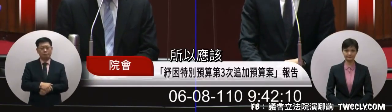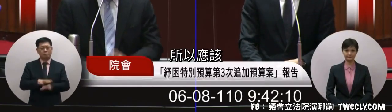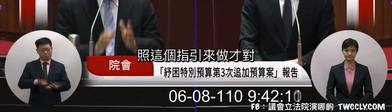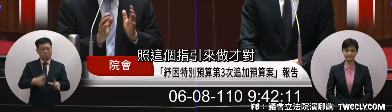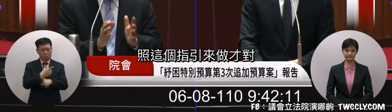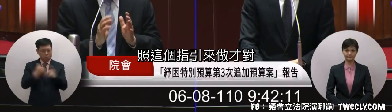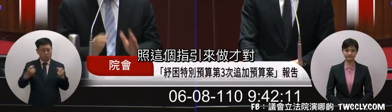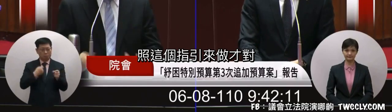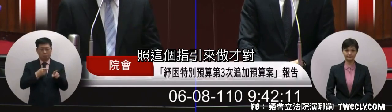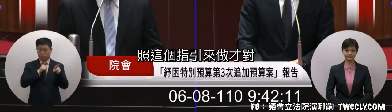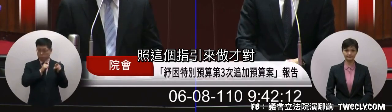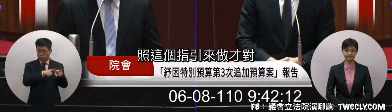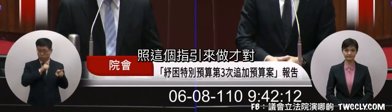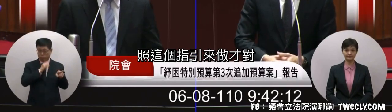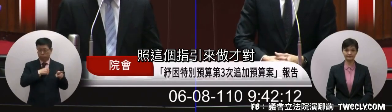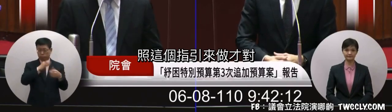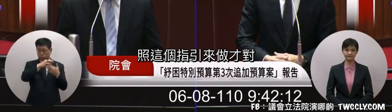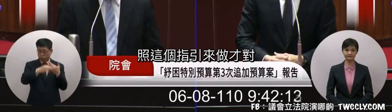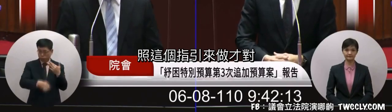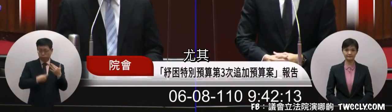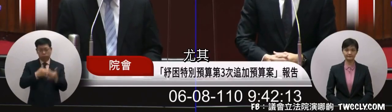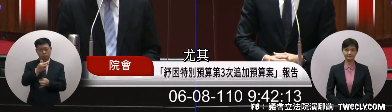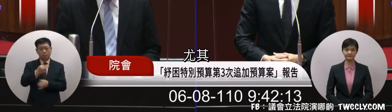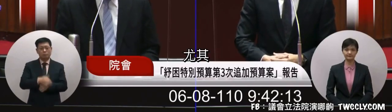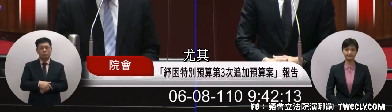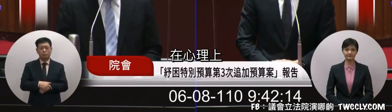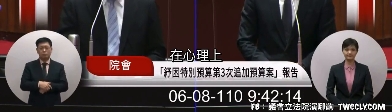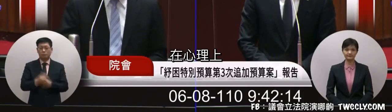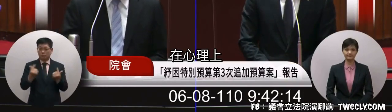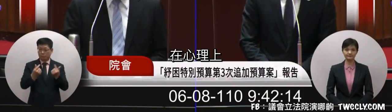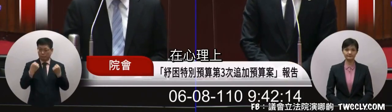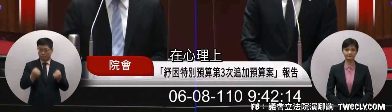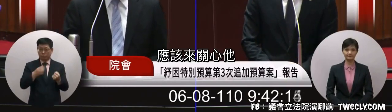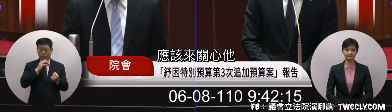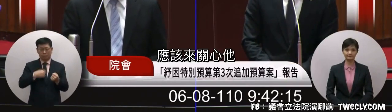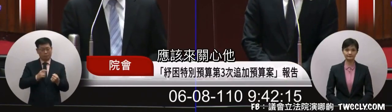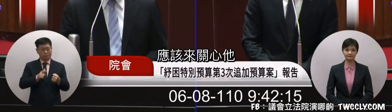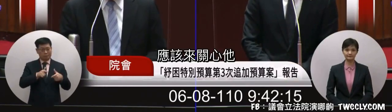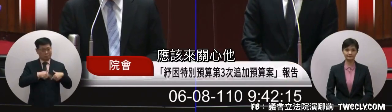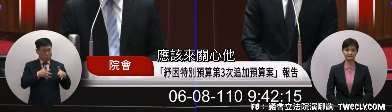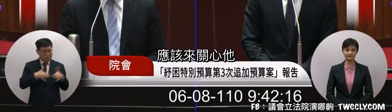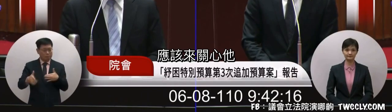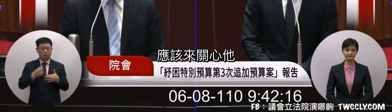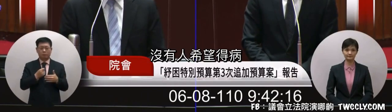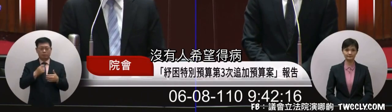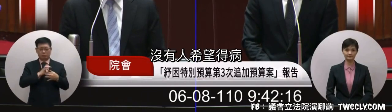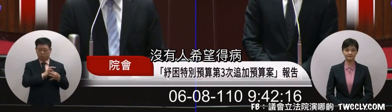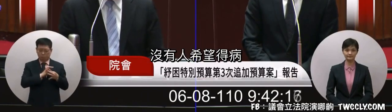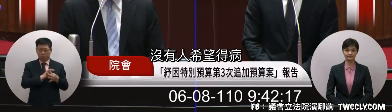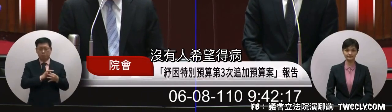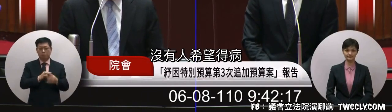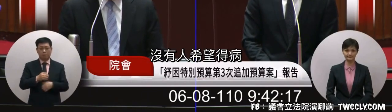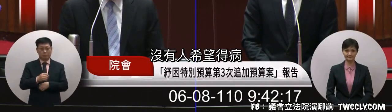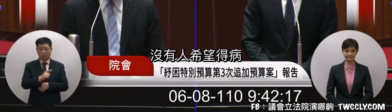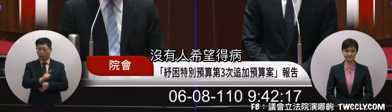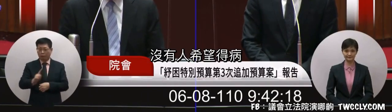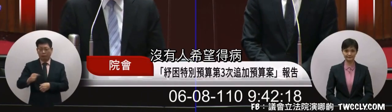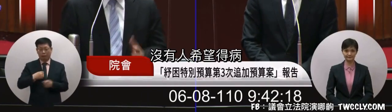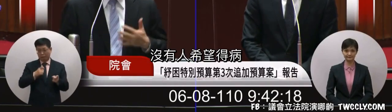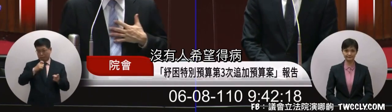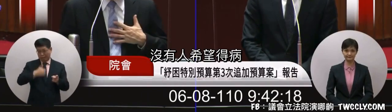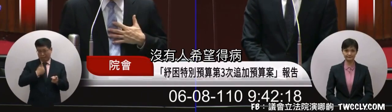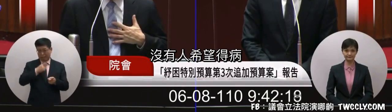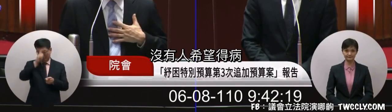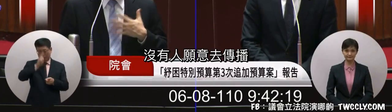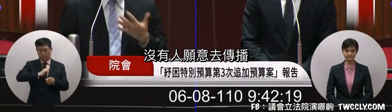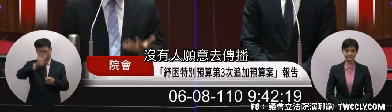應該叫這個基因來做比較對尤其在心理上應該來關心沒有任何人希望